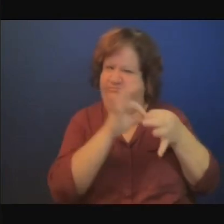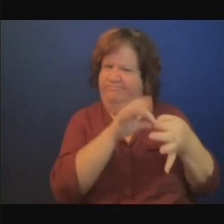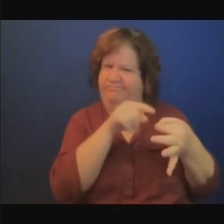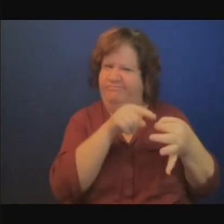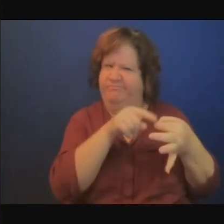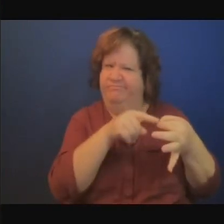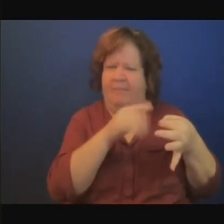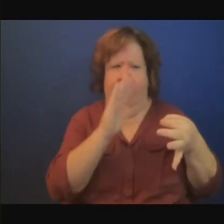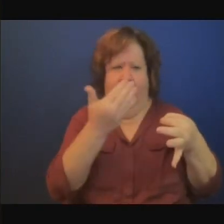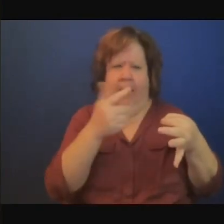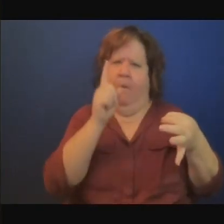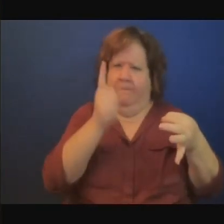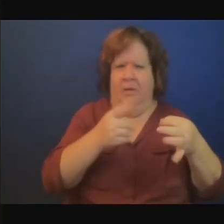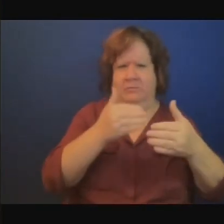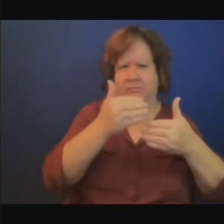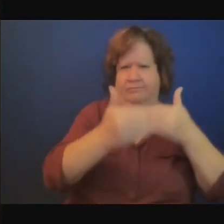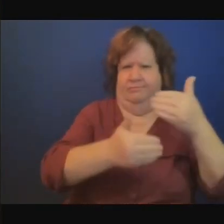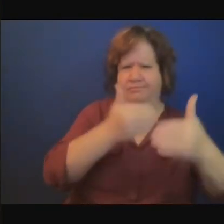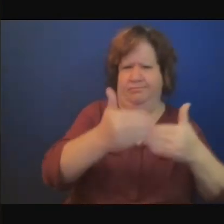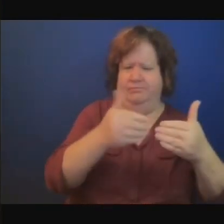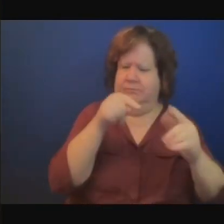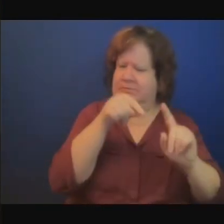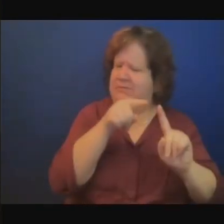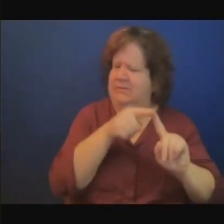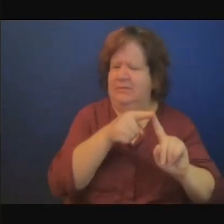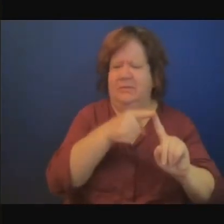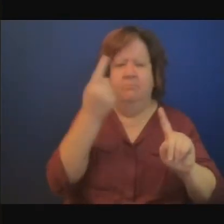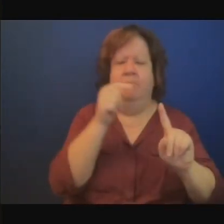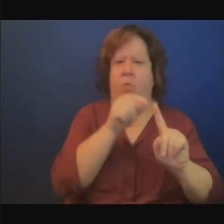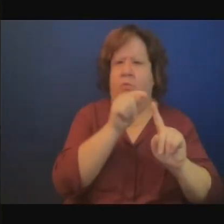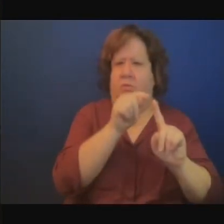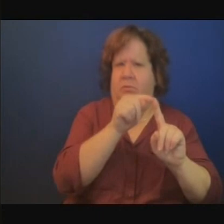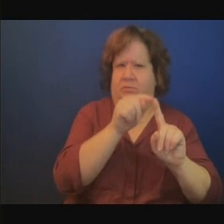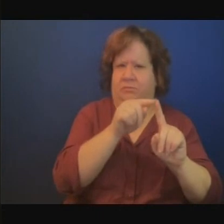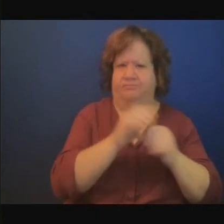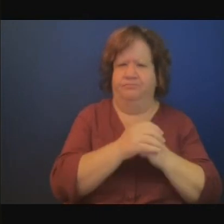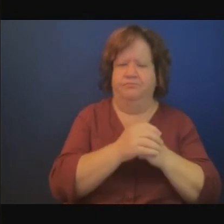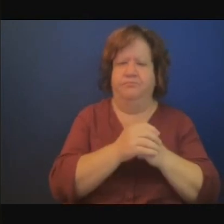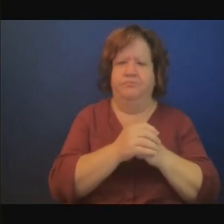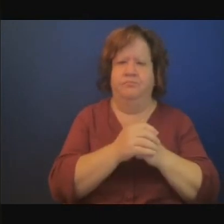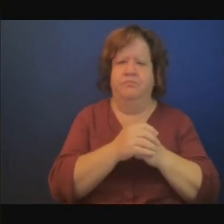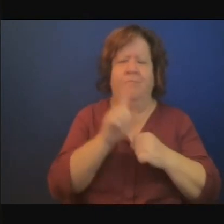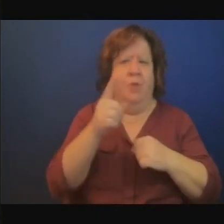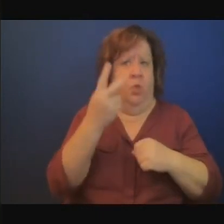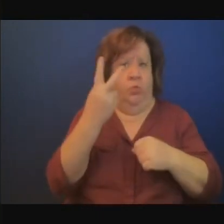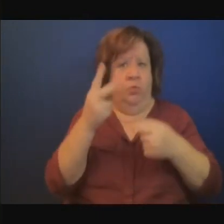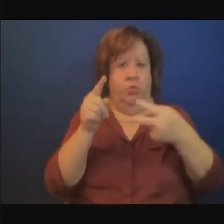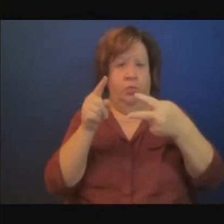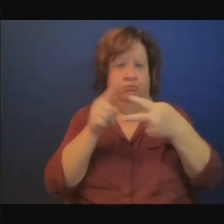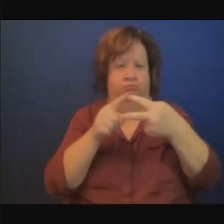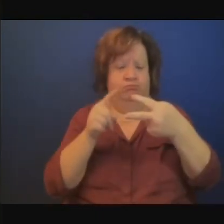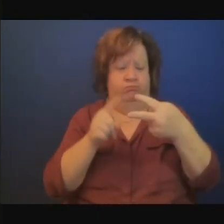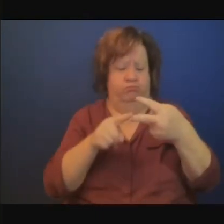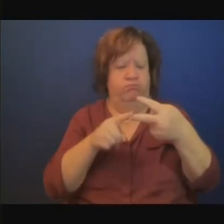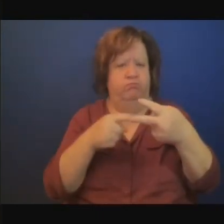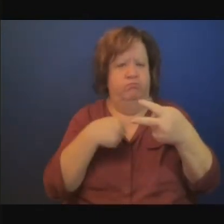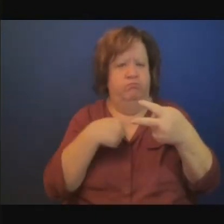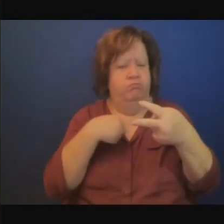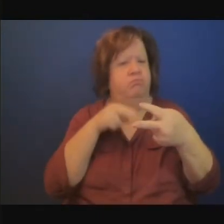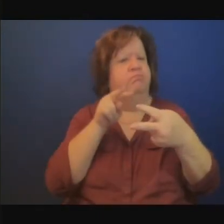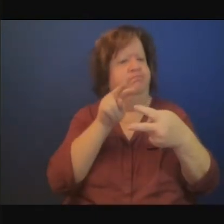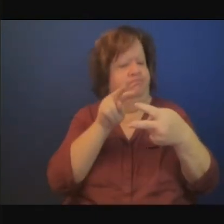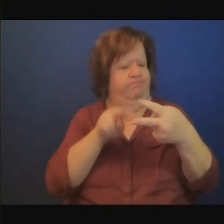plusieurs observations intéressantes ont été faites mais d'abord la question des contributions déterminées au niveau national les